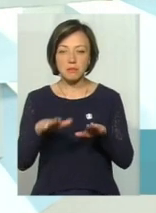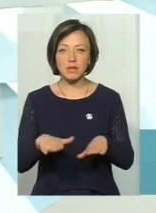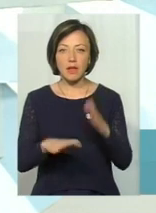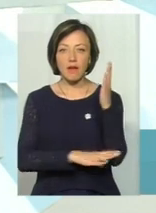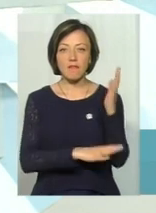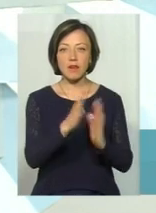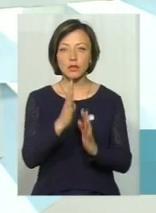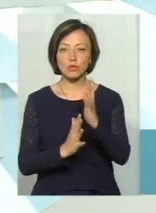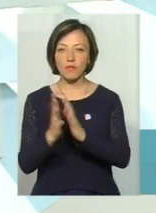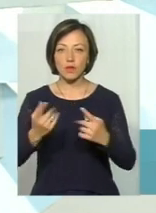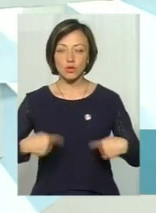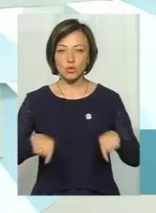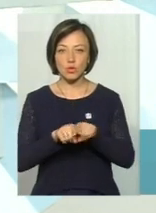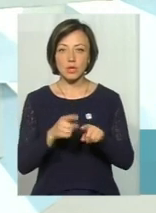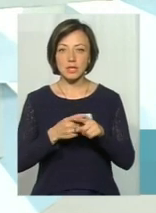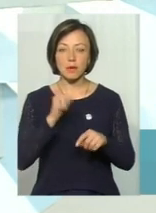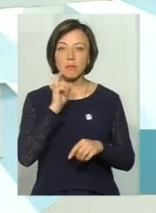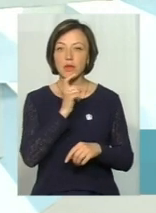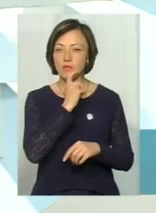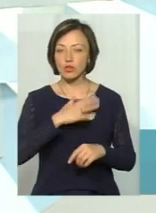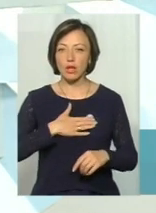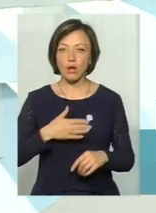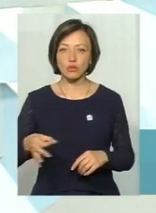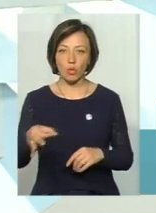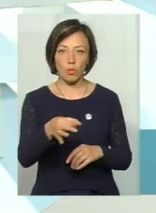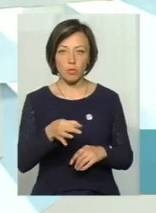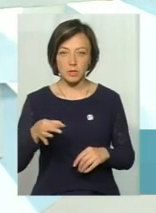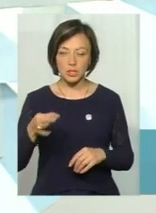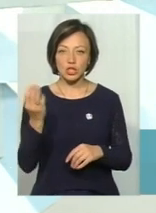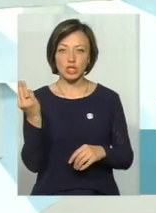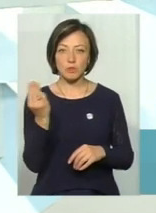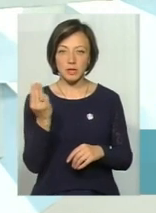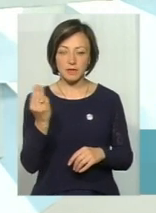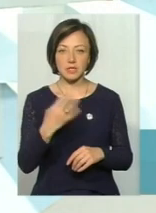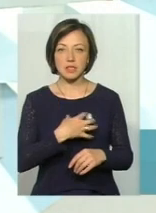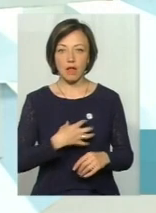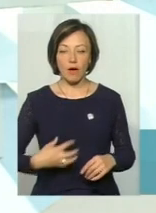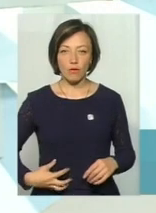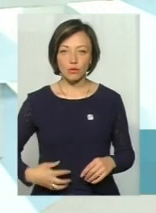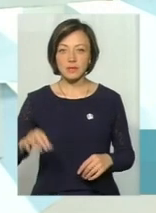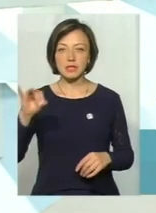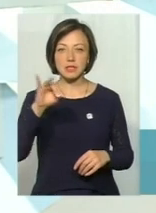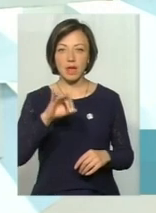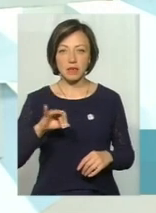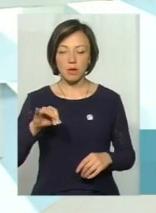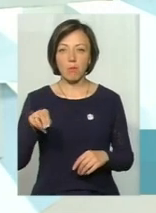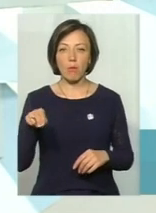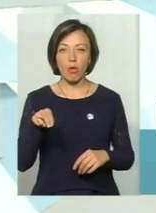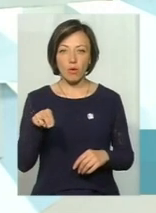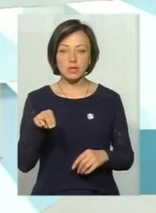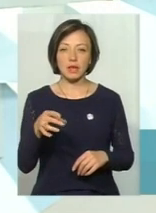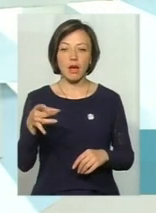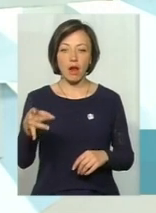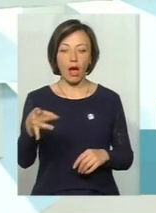лісовій зоні. Тобто це північ нашої області, це Шепетівський, Славуцький, Ізяславський, Полонський